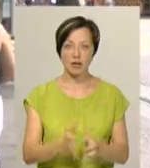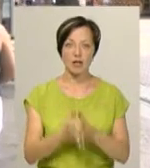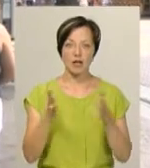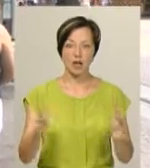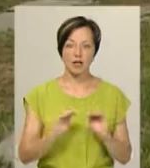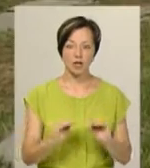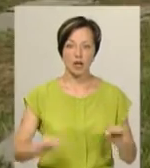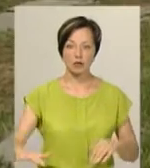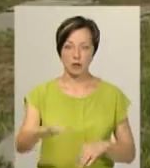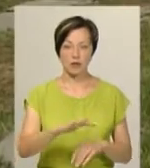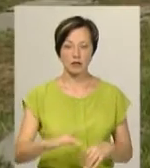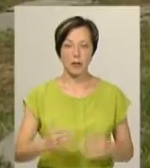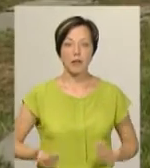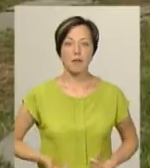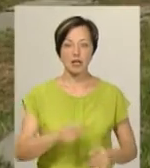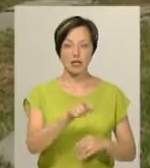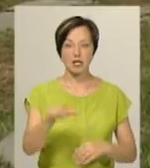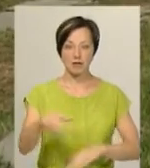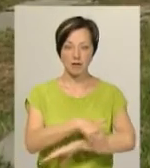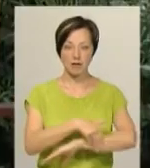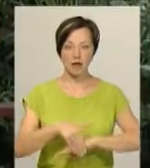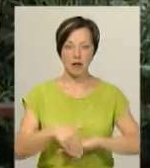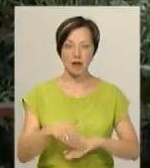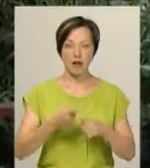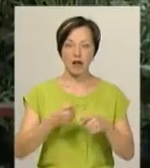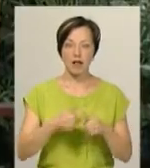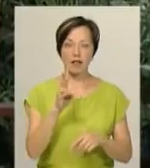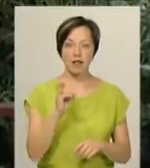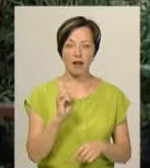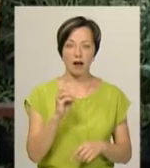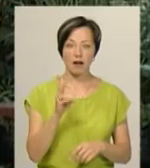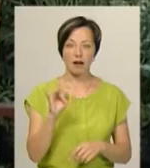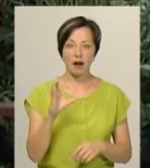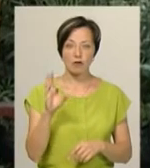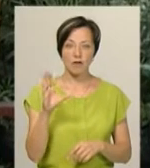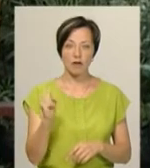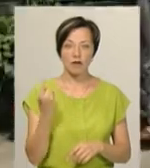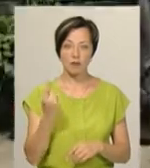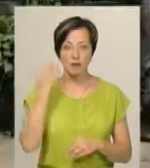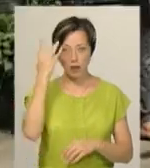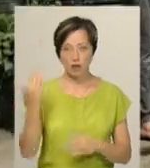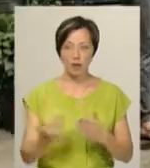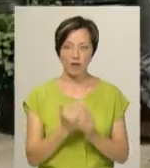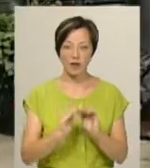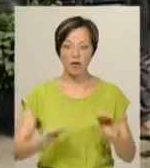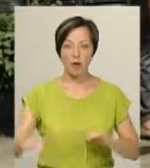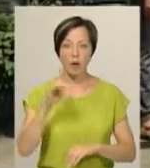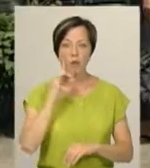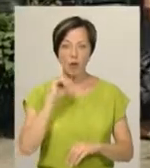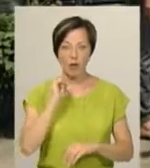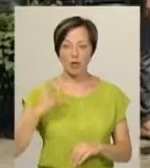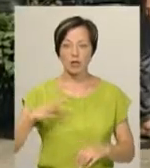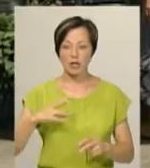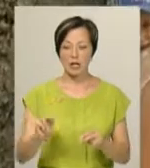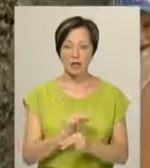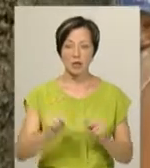дитячий майданчик». Мешканці багатоповерхівки на провулку Некрасова-1 і прилеглих будинків мріють про новий дитячий майданчик. А поки очікують